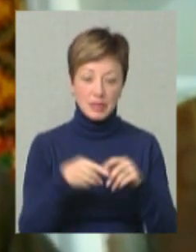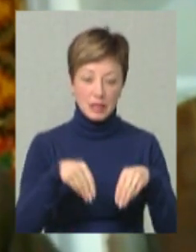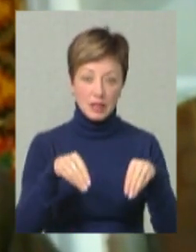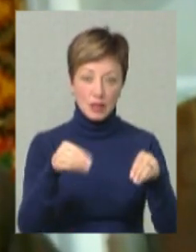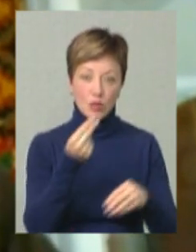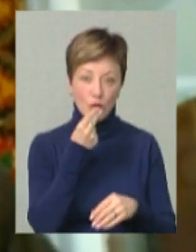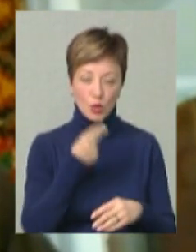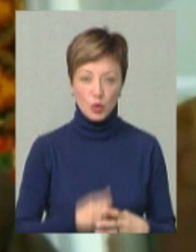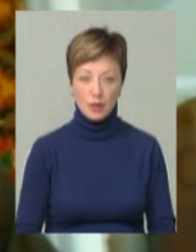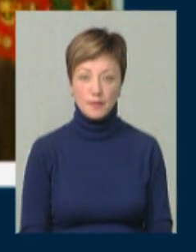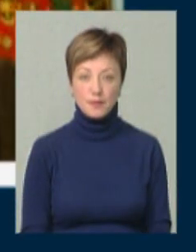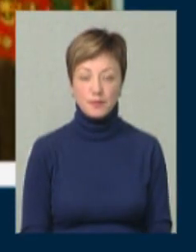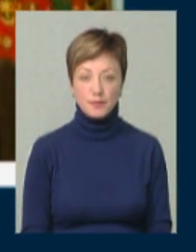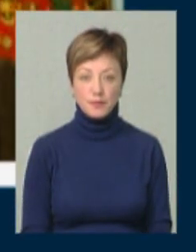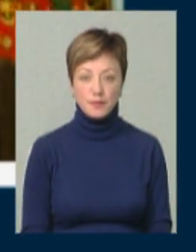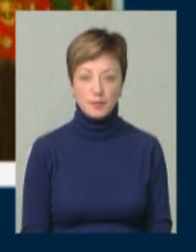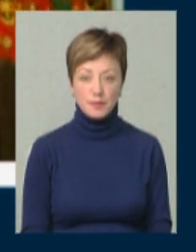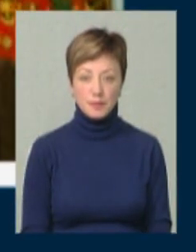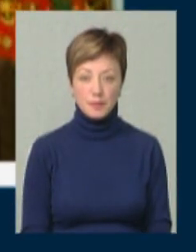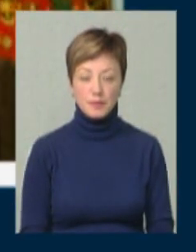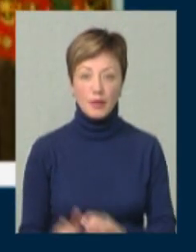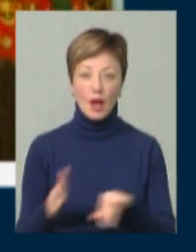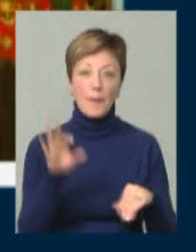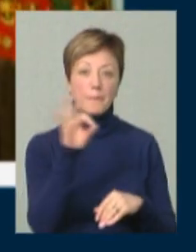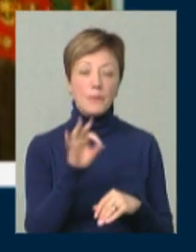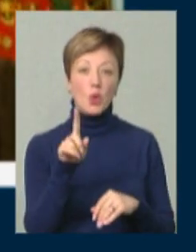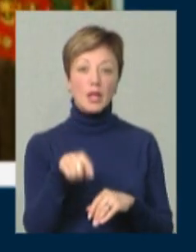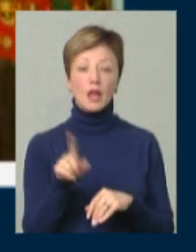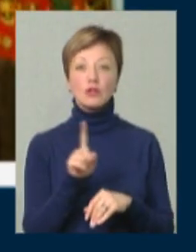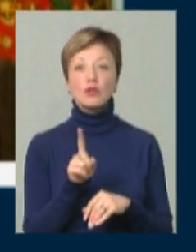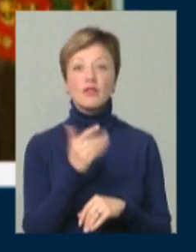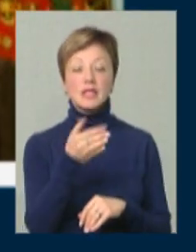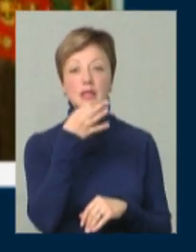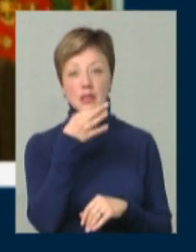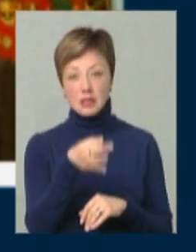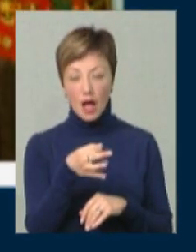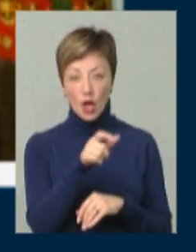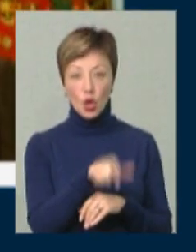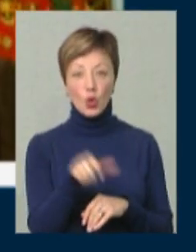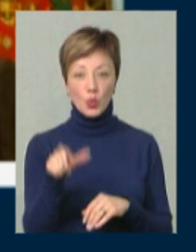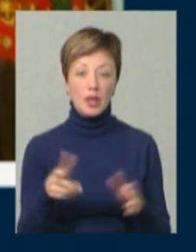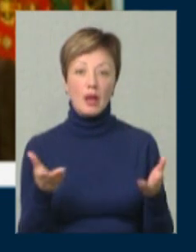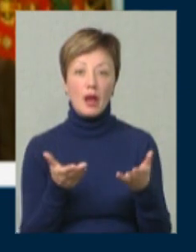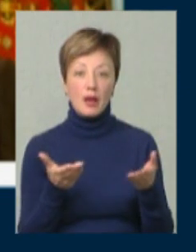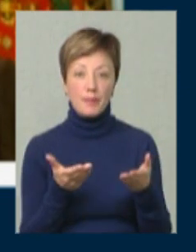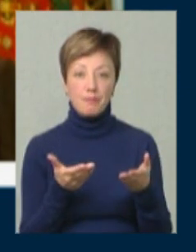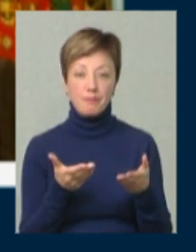відповідно продукти. Про те, що ви сказали, люди, які